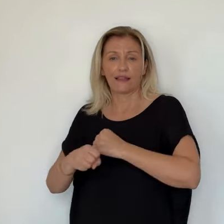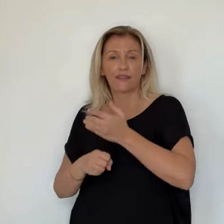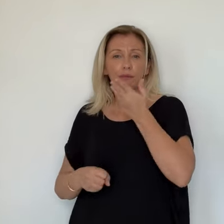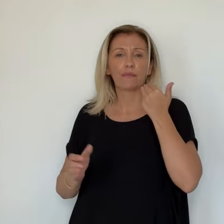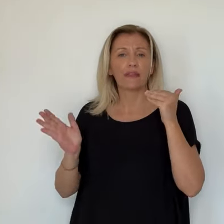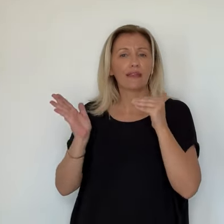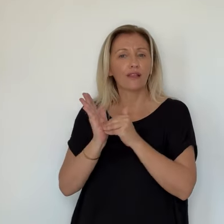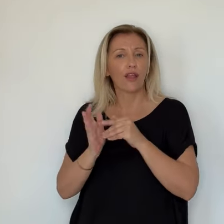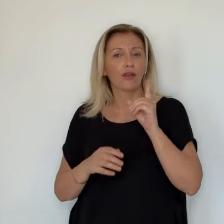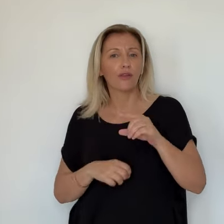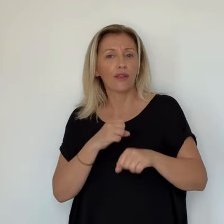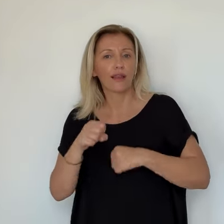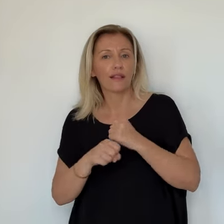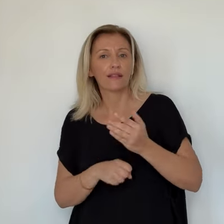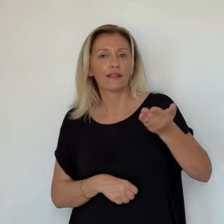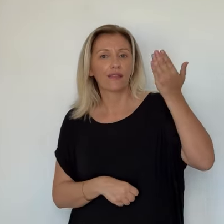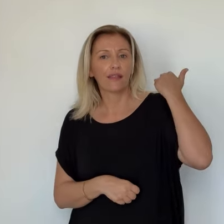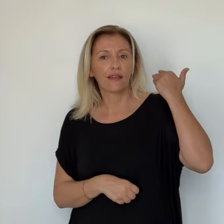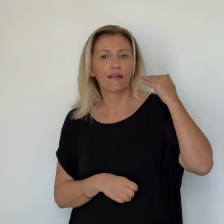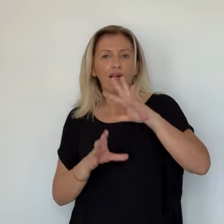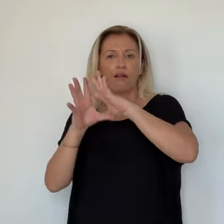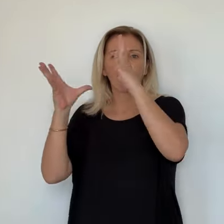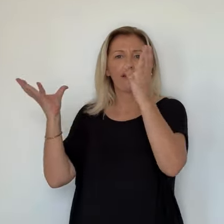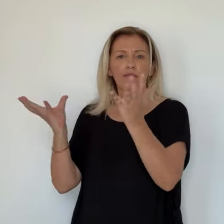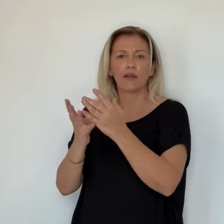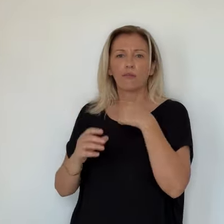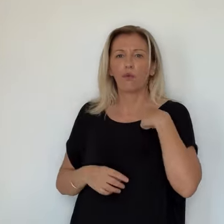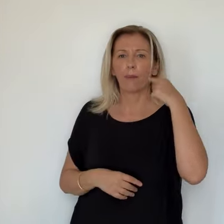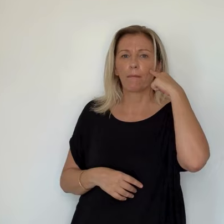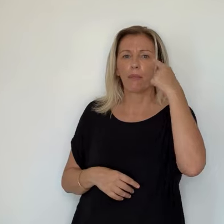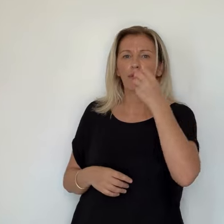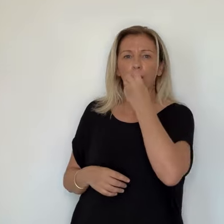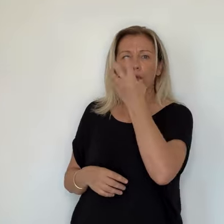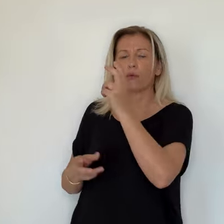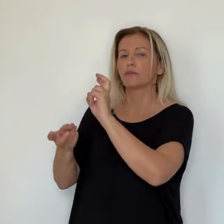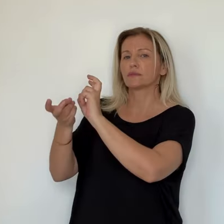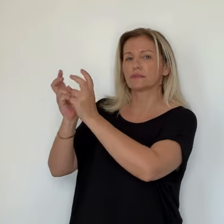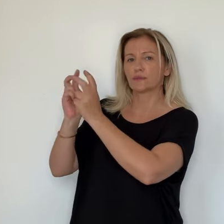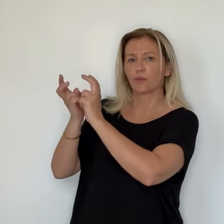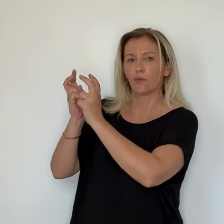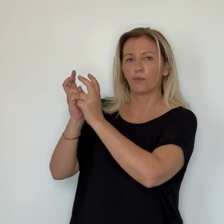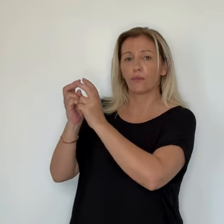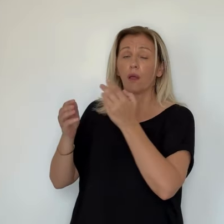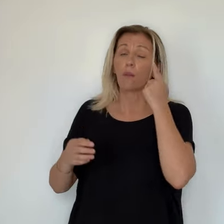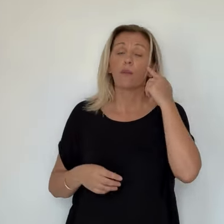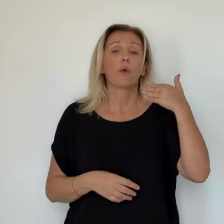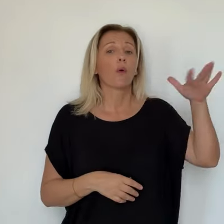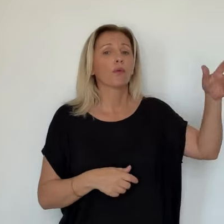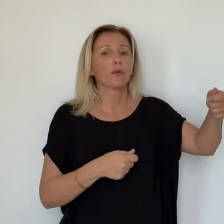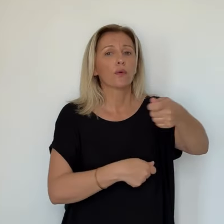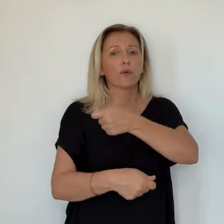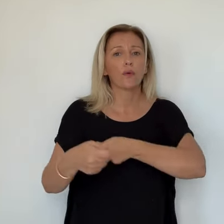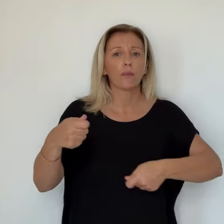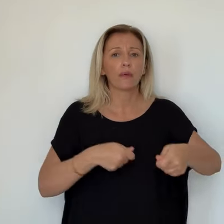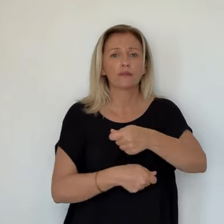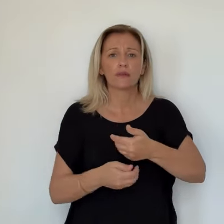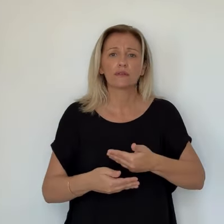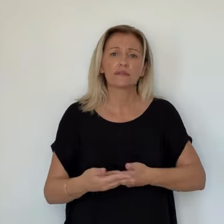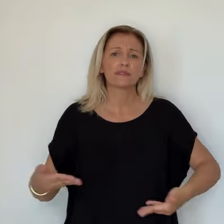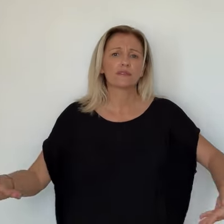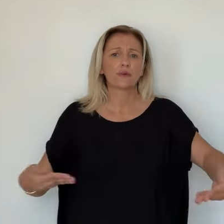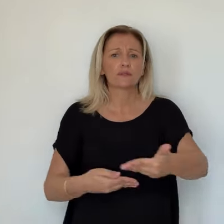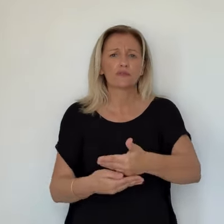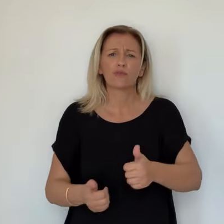constat est radicalement différent. Maud a ouvert son magasin il y a 3 ans, mais par peur de ne pas tenir l'hiver, elle est contrainte de fermer